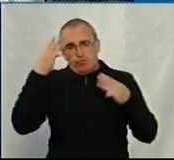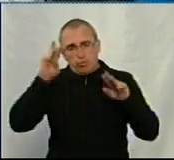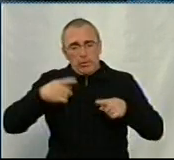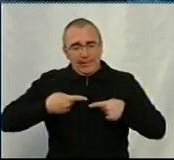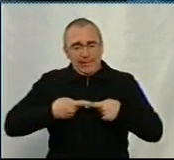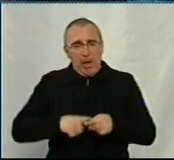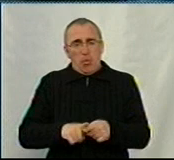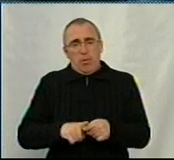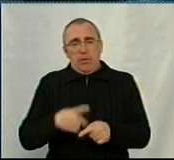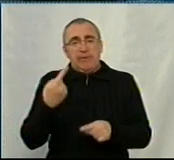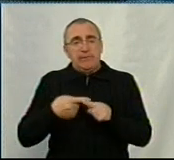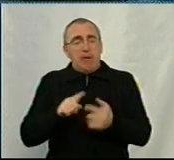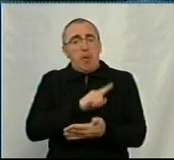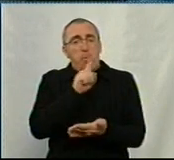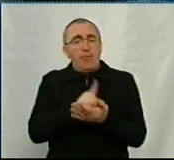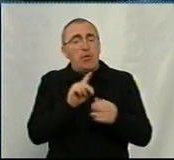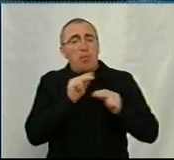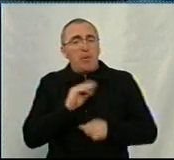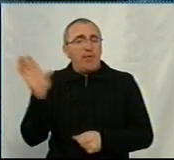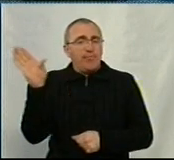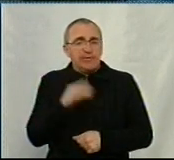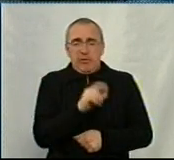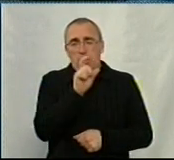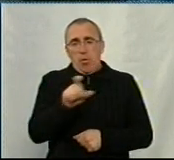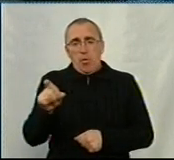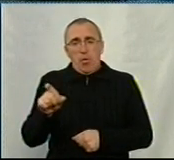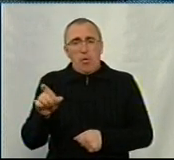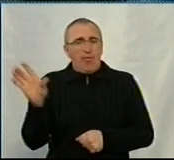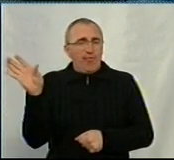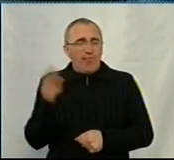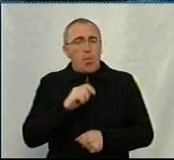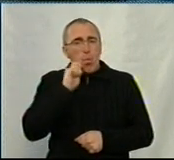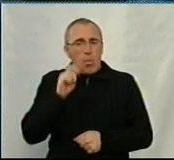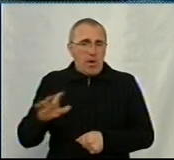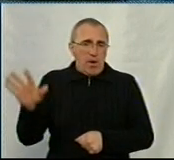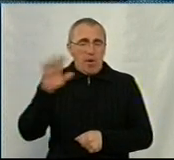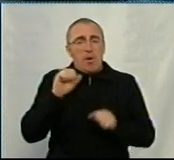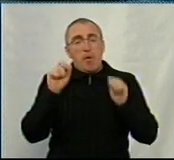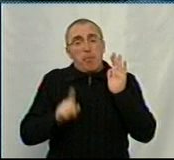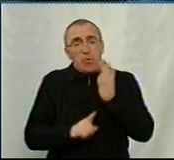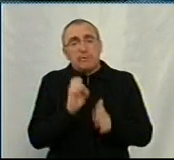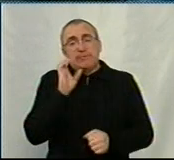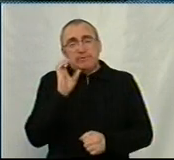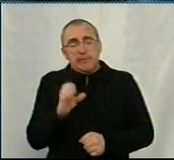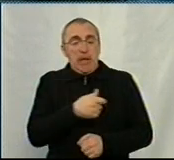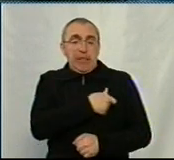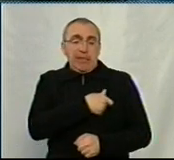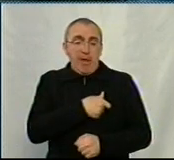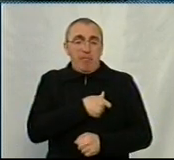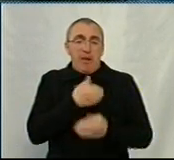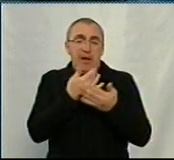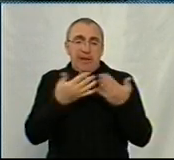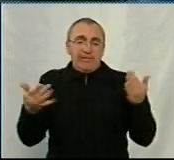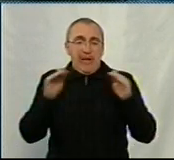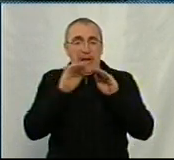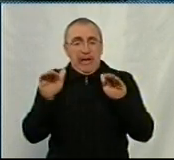технології. І це повинні робити всі громадяни абсолютно нашої країни, починаючи, можливо, з депутатів різних